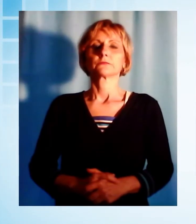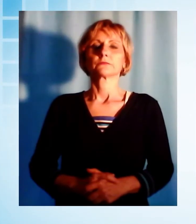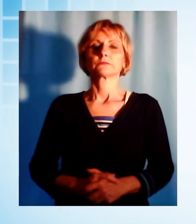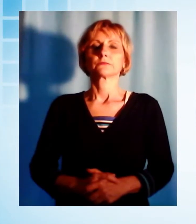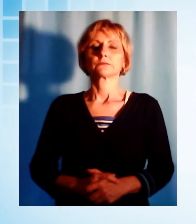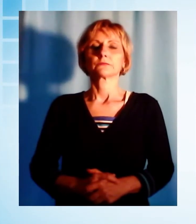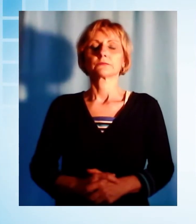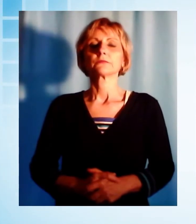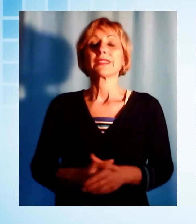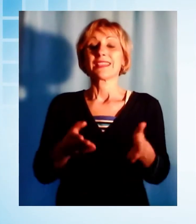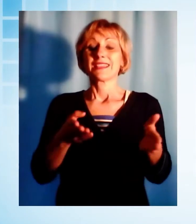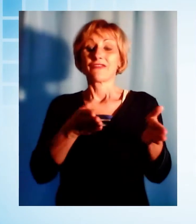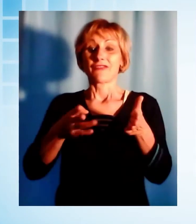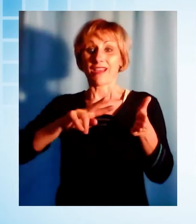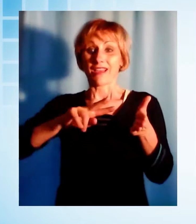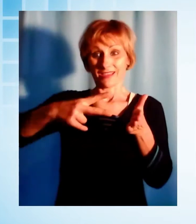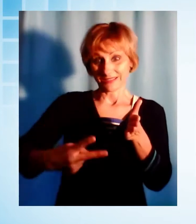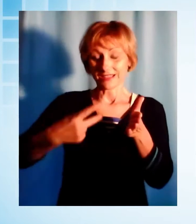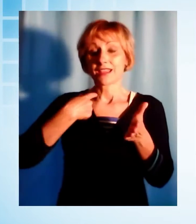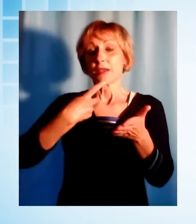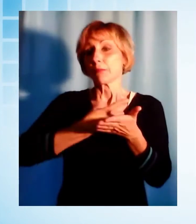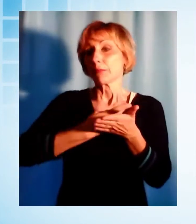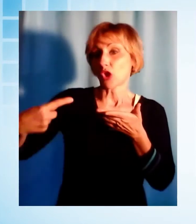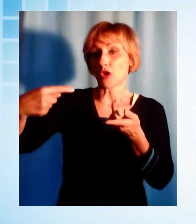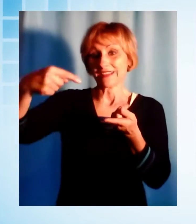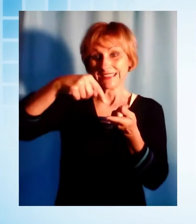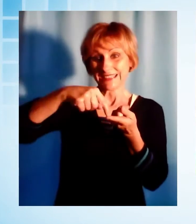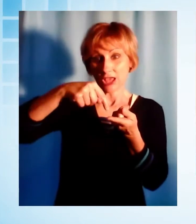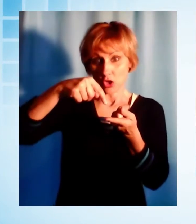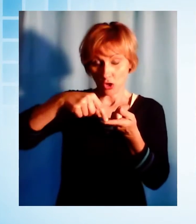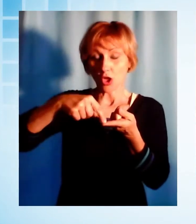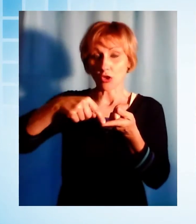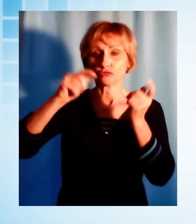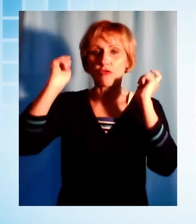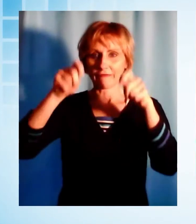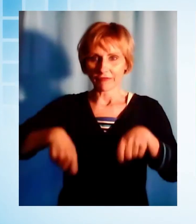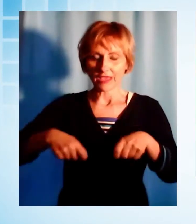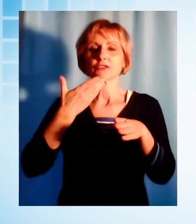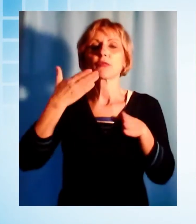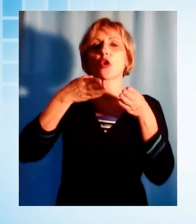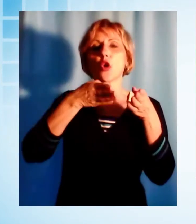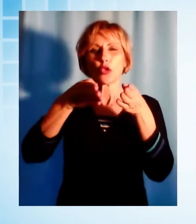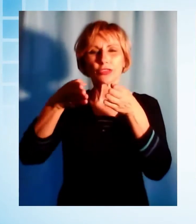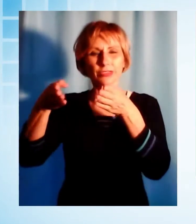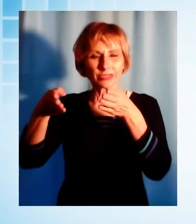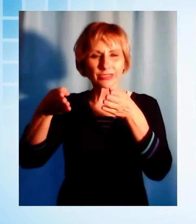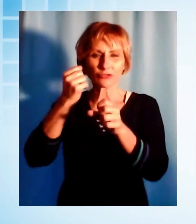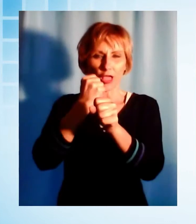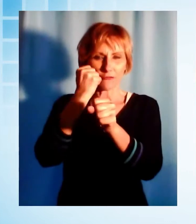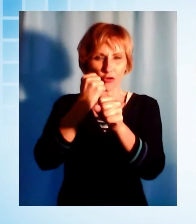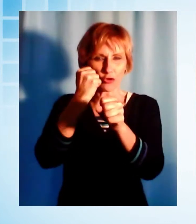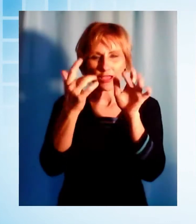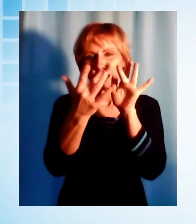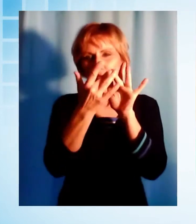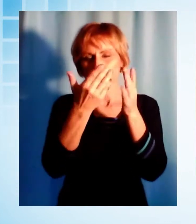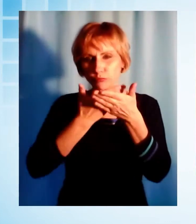Fase 2 al VA test sierologici, partito lo screening per le categorie di lavoratori a contatto con il pubblico e per quelli